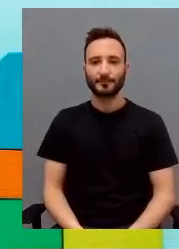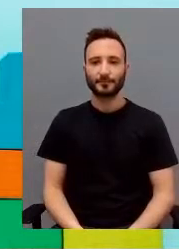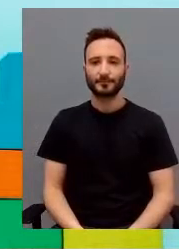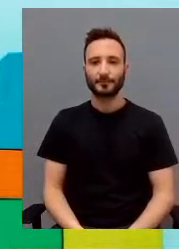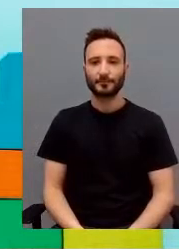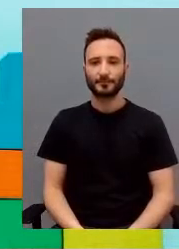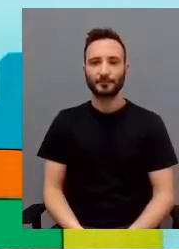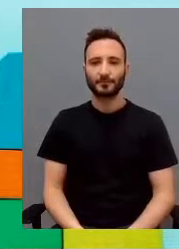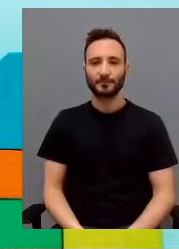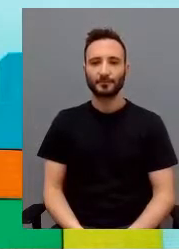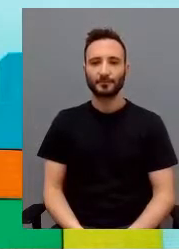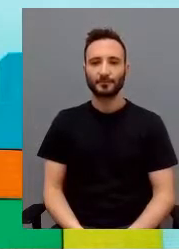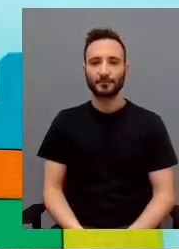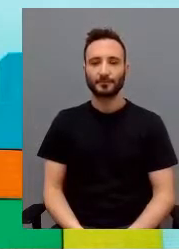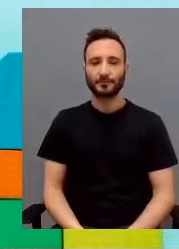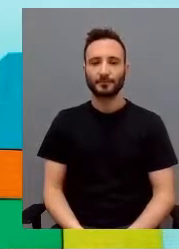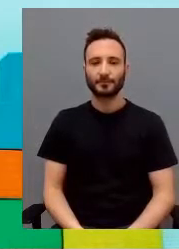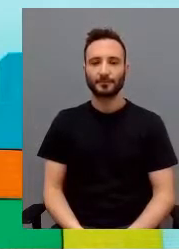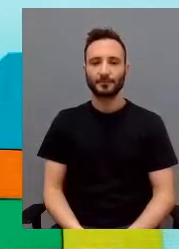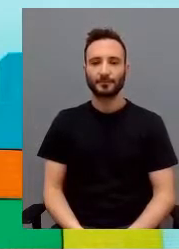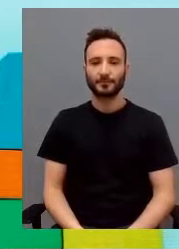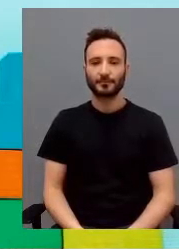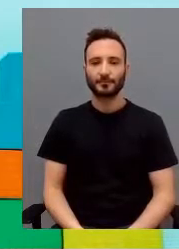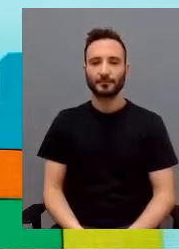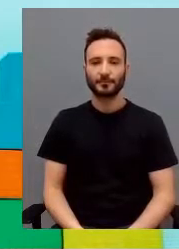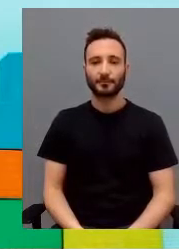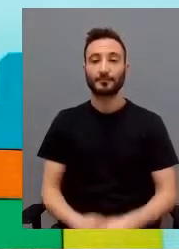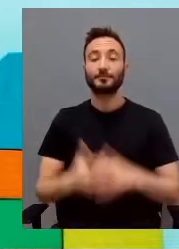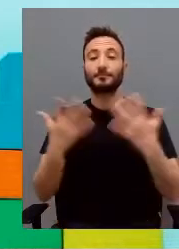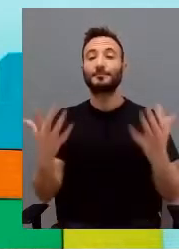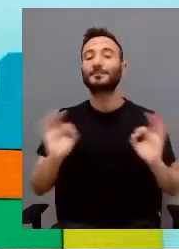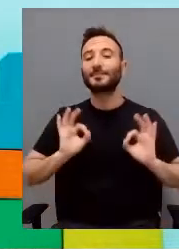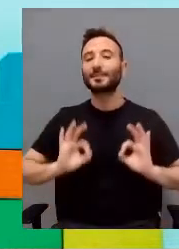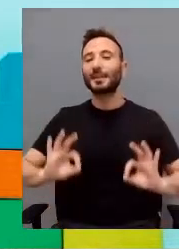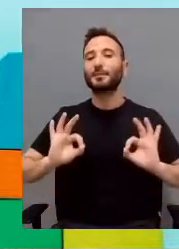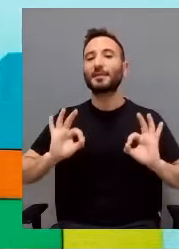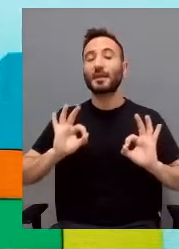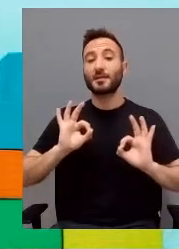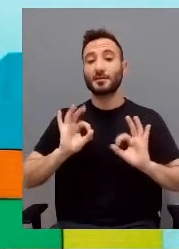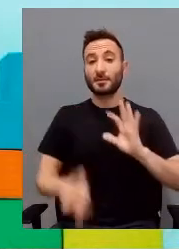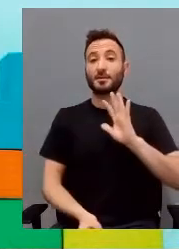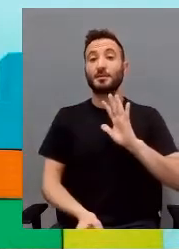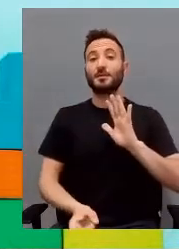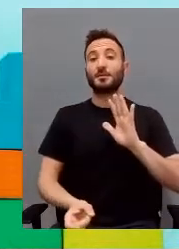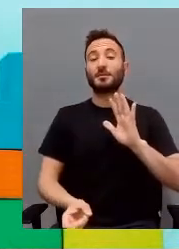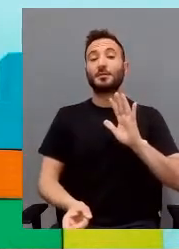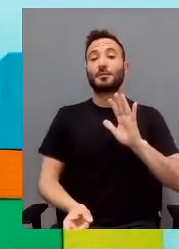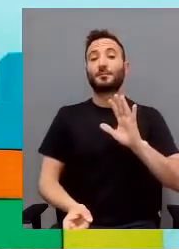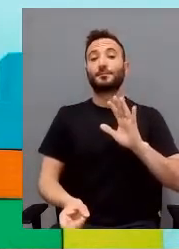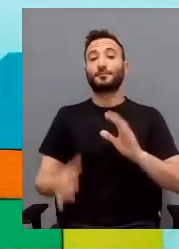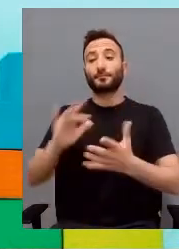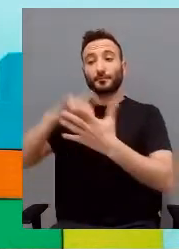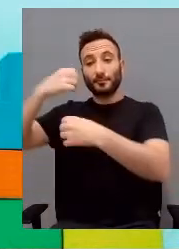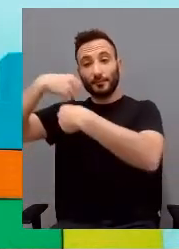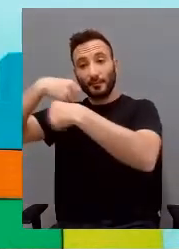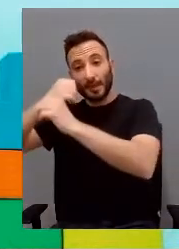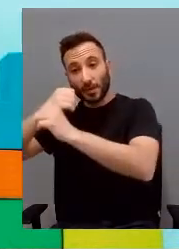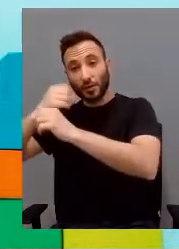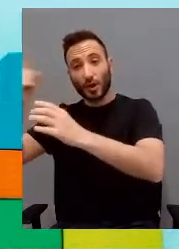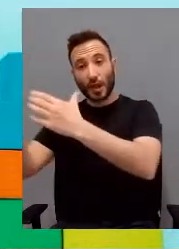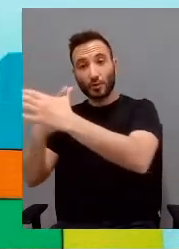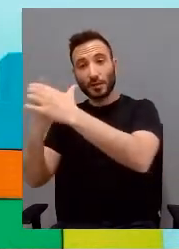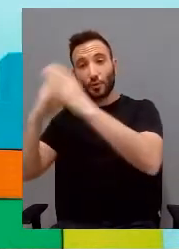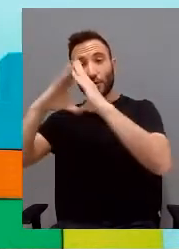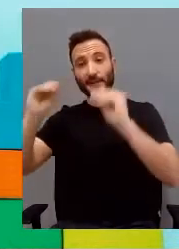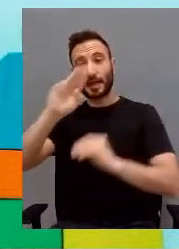un centro di ricerca per l'autismo. In particolare la relazione con il laboratorio di autismo dell'Università di Pavia